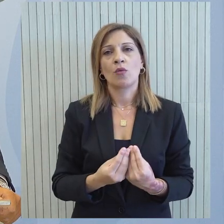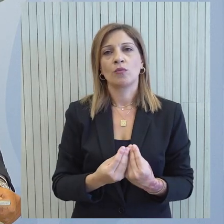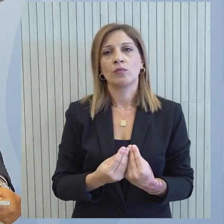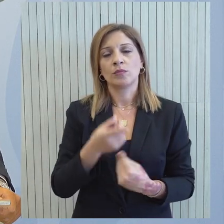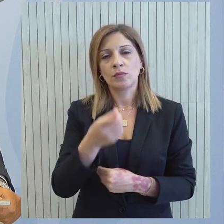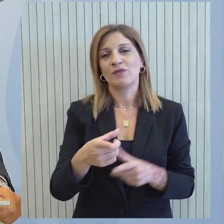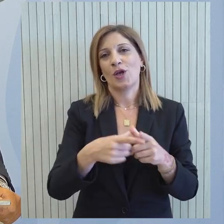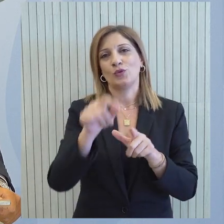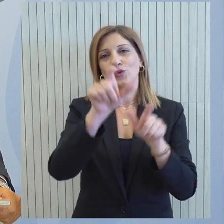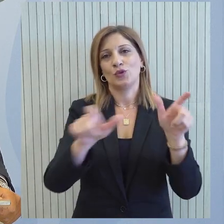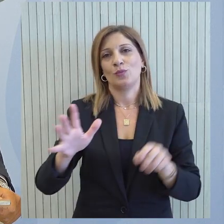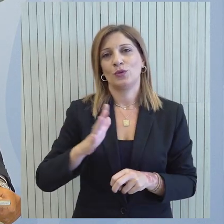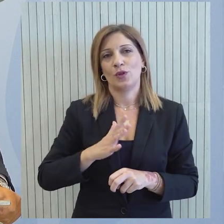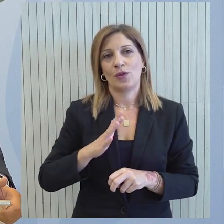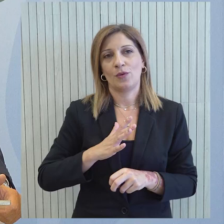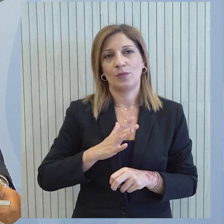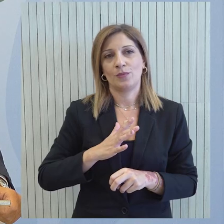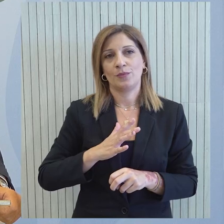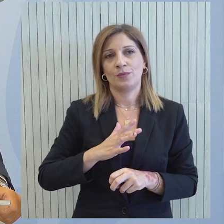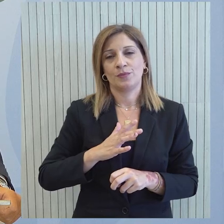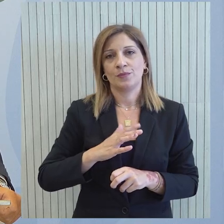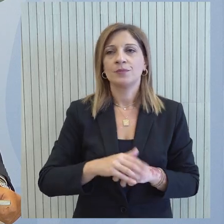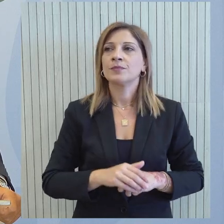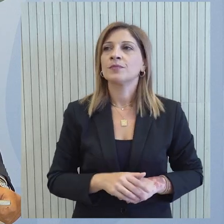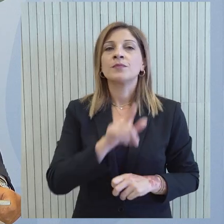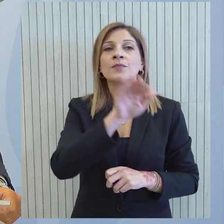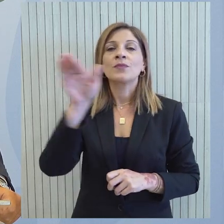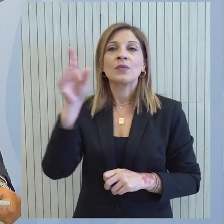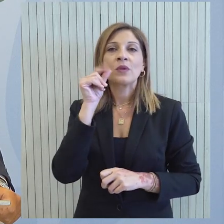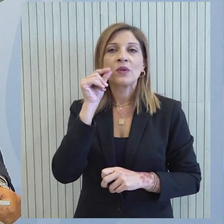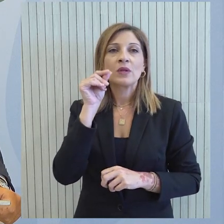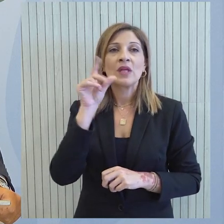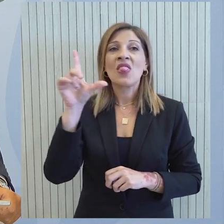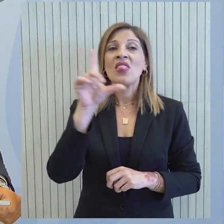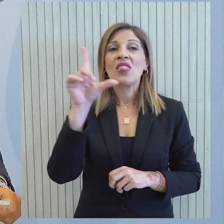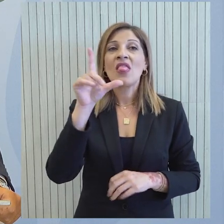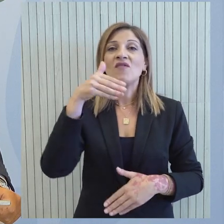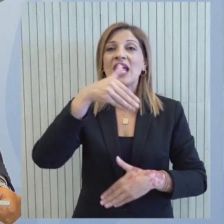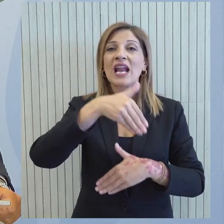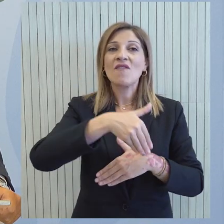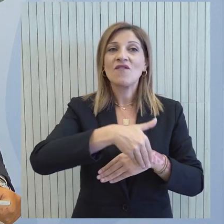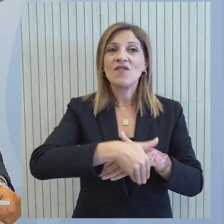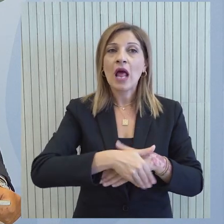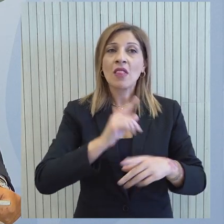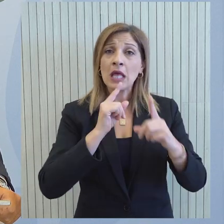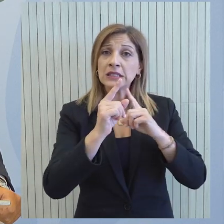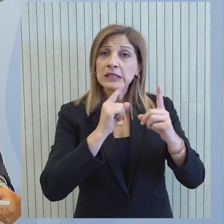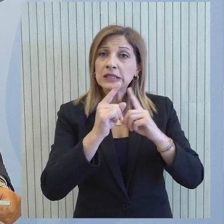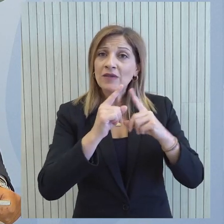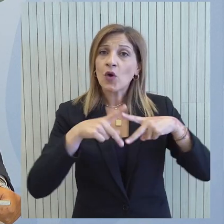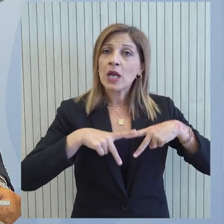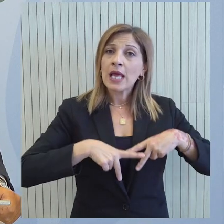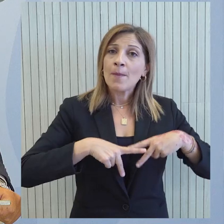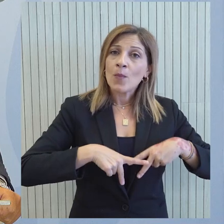για να διασφαλίσουμε τον Κύπριο καταναλωτή και βεβαίως το όφελος της Κυπριακής Δημοκρατίας. Ωστόσο τη Δευτέρα το βράδυ υπήρχε μία συμφωνία